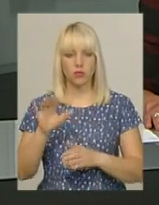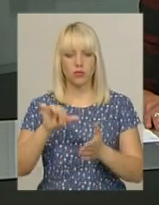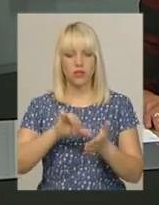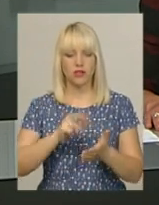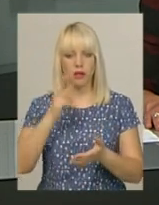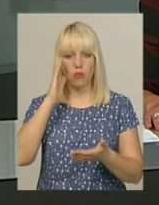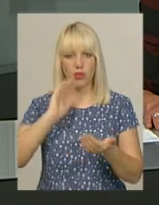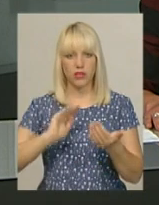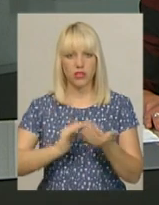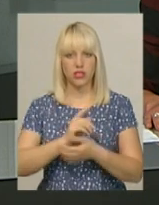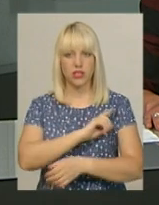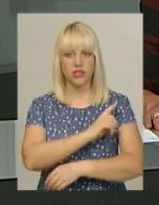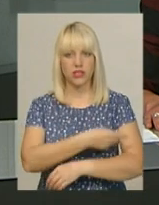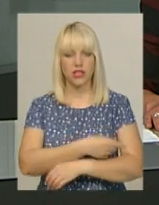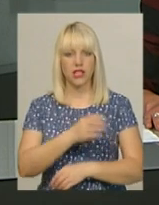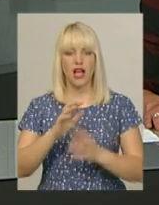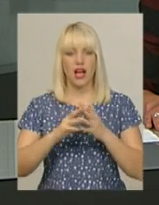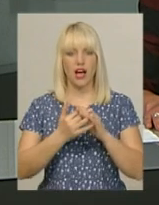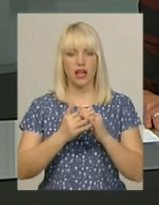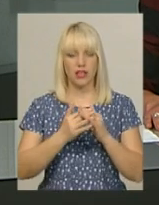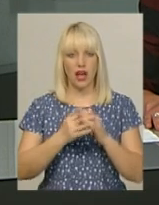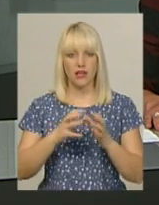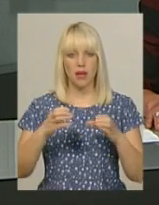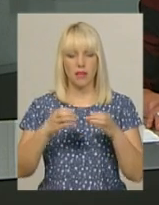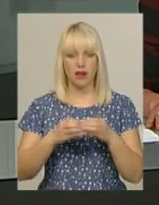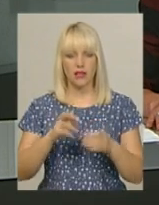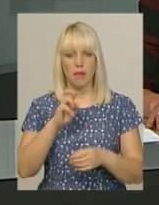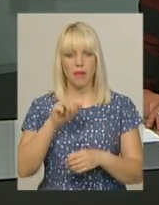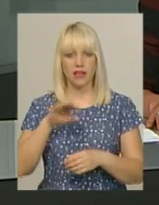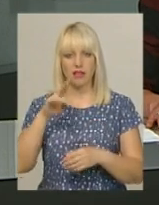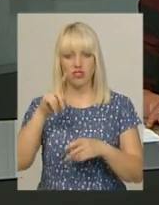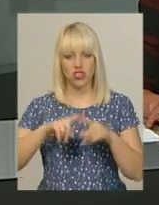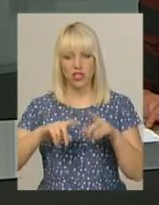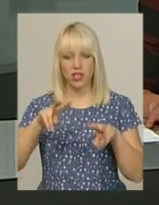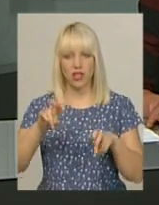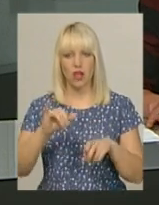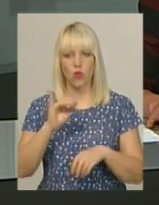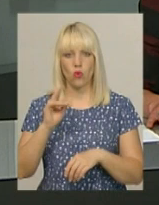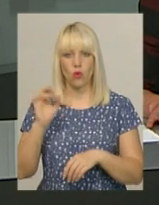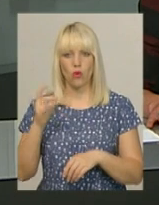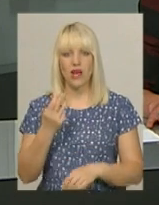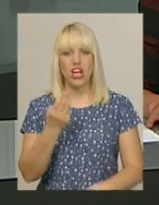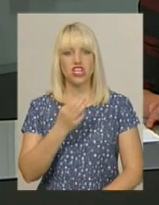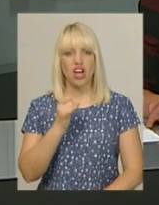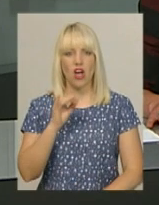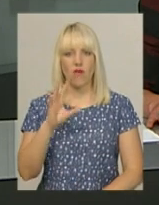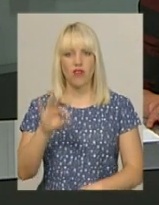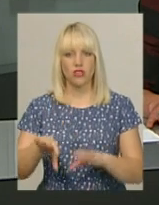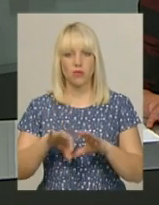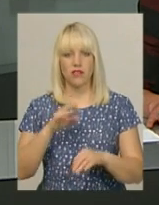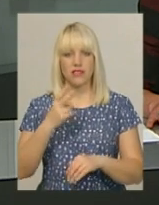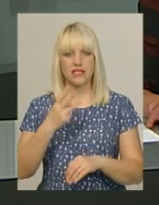– Аграрну партію, Батьківщину та Укроп. У Шаровечківській сільській раді обрали 22 депутатів, з них – 10